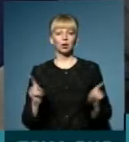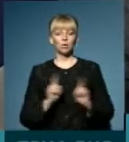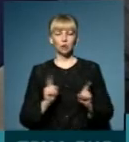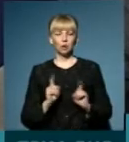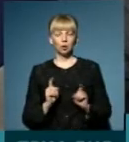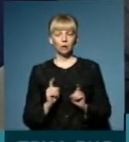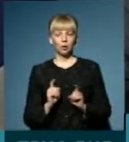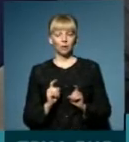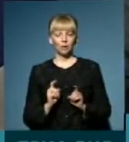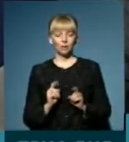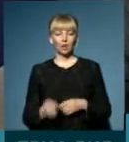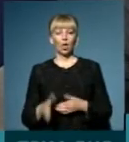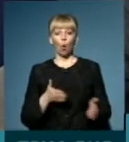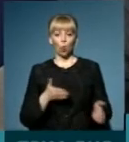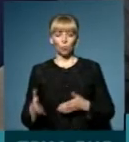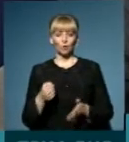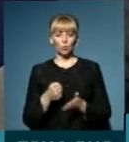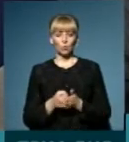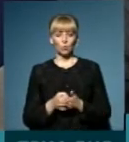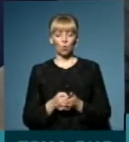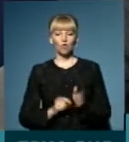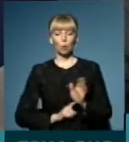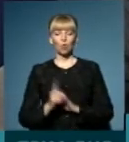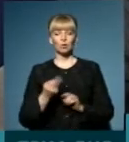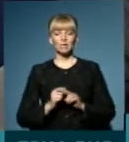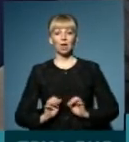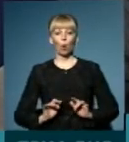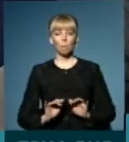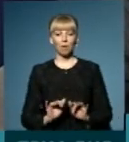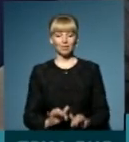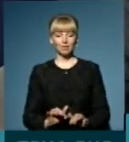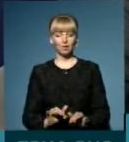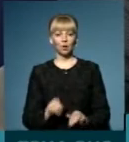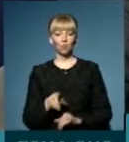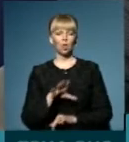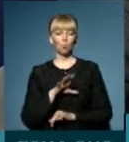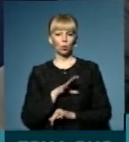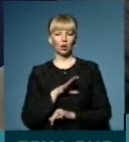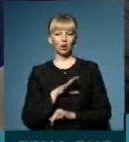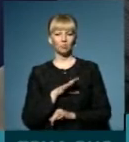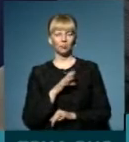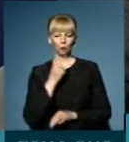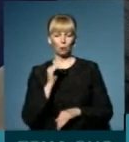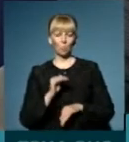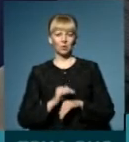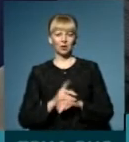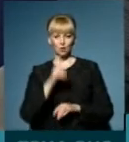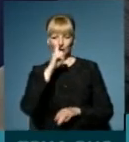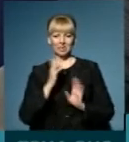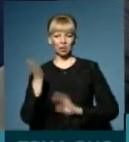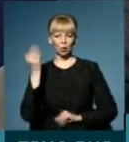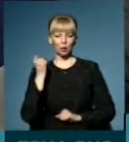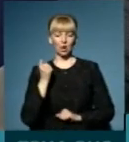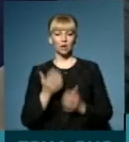готовність до впровадження цієї кампанії, вона була помітна ще місяць тому.